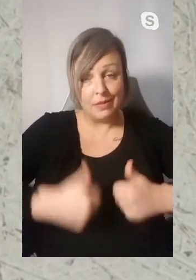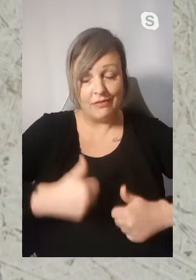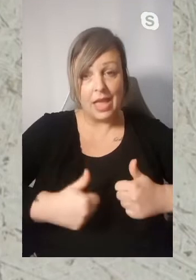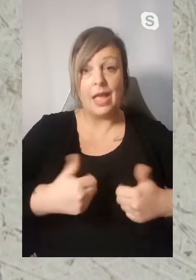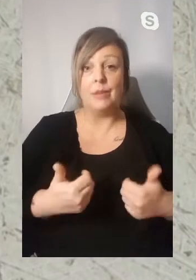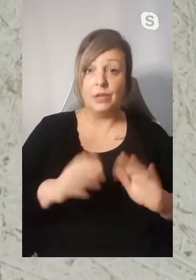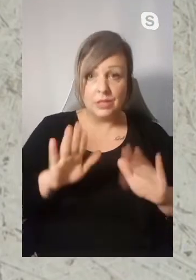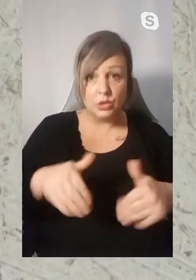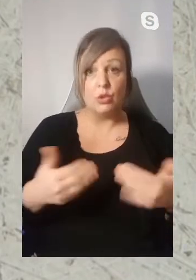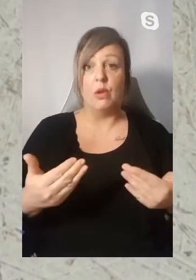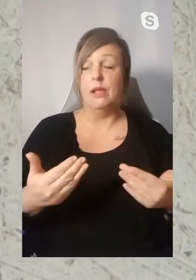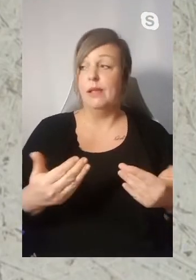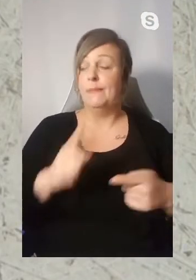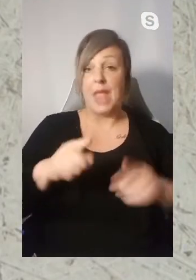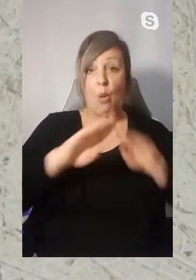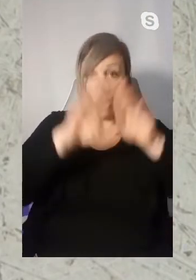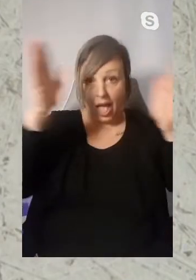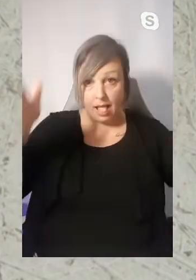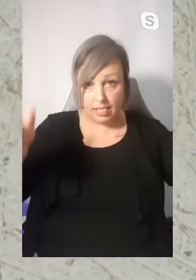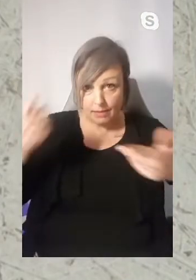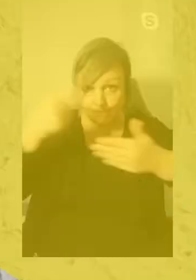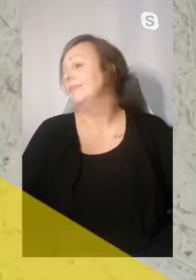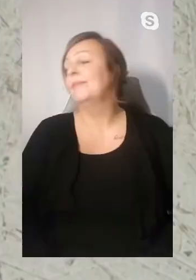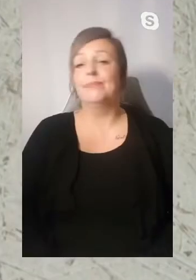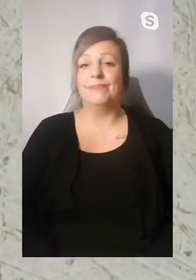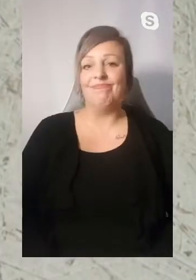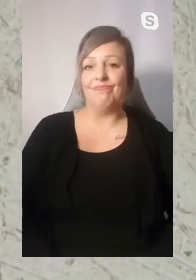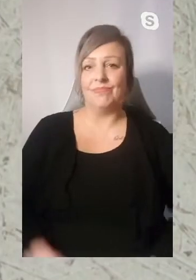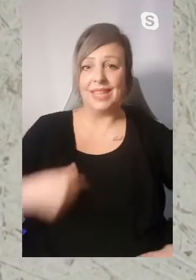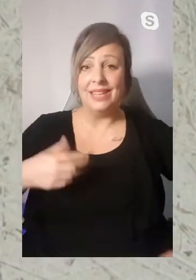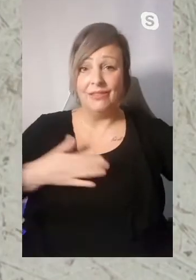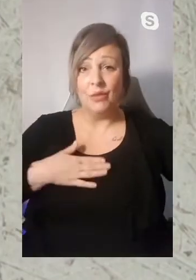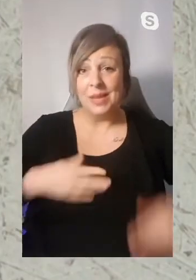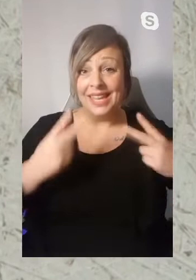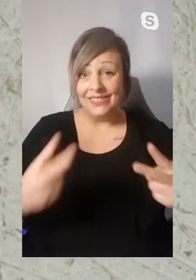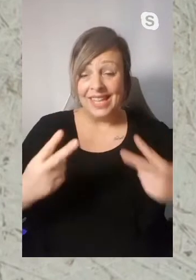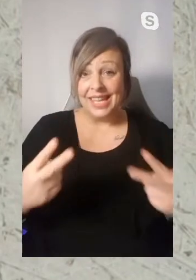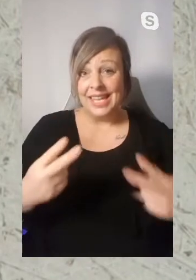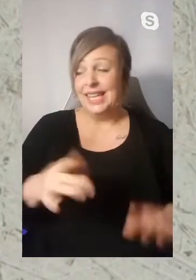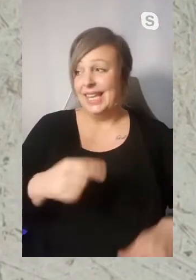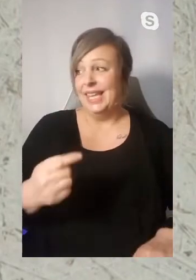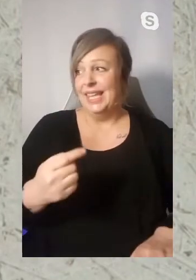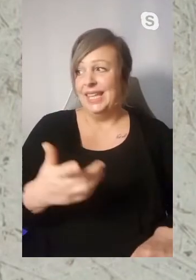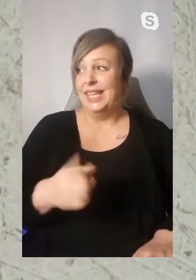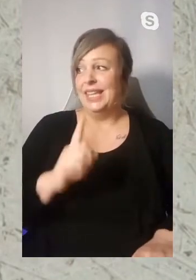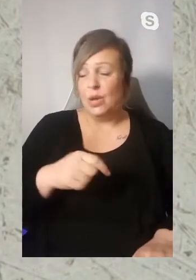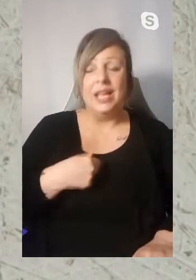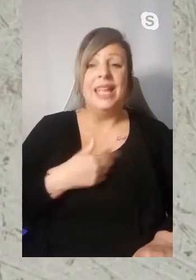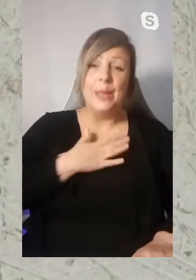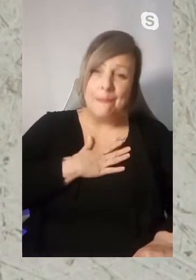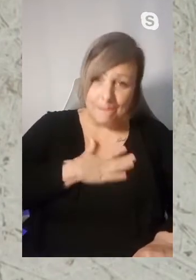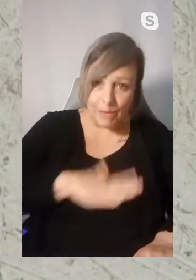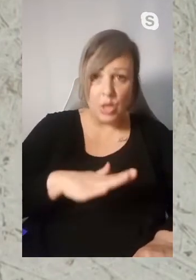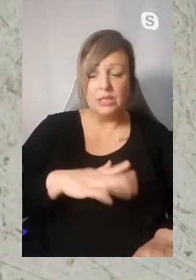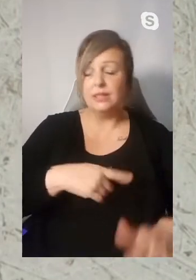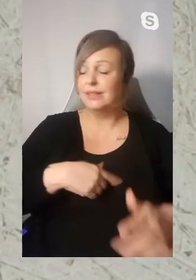Wettbewerbe geben, auch in Hallen. Ich will das nochmal sagen, deswegen war mir das ja so wichtig, auch dieses Studio hier. Ich